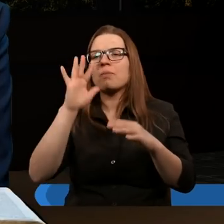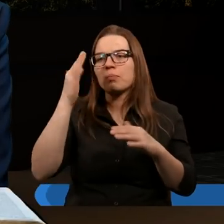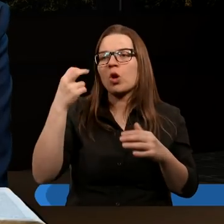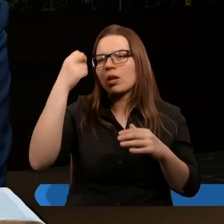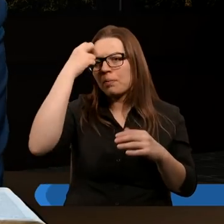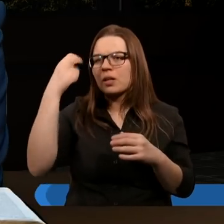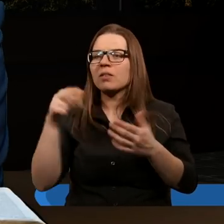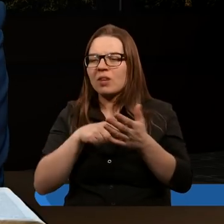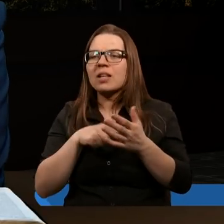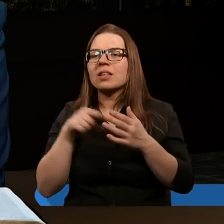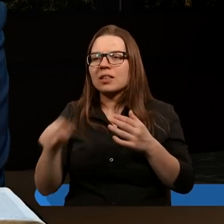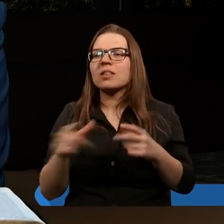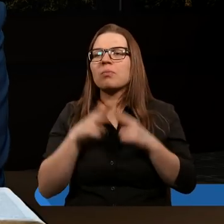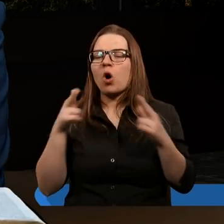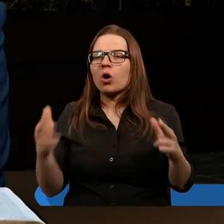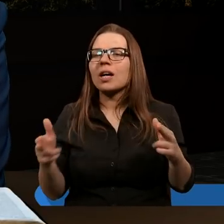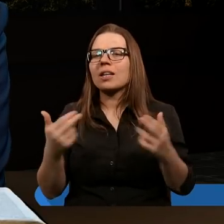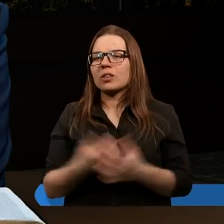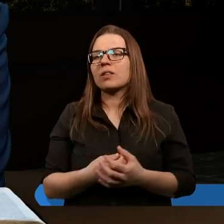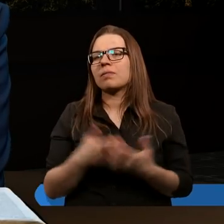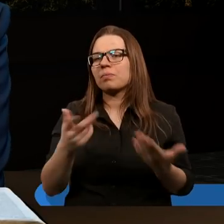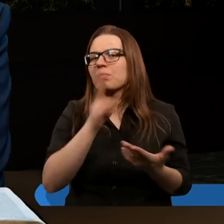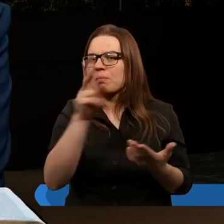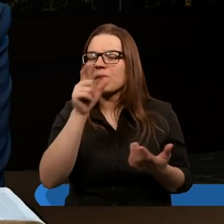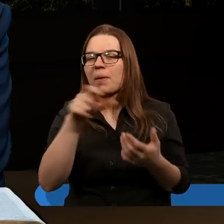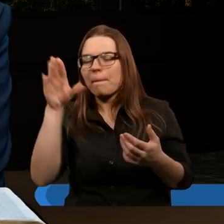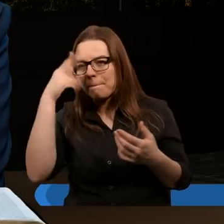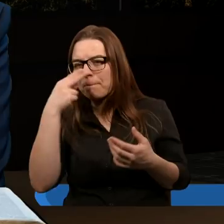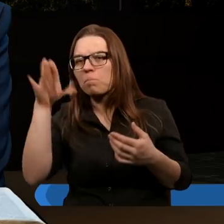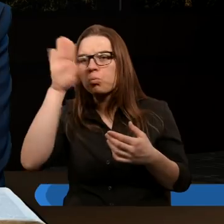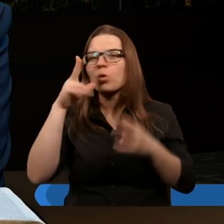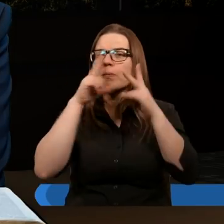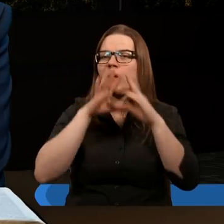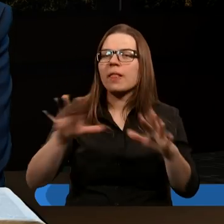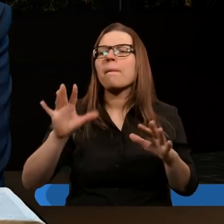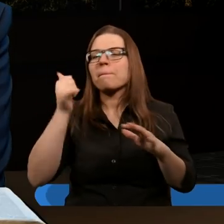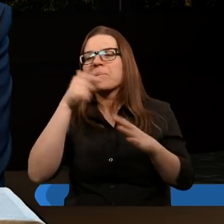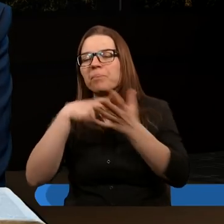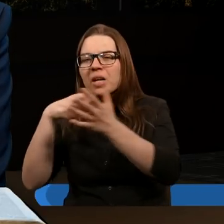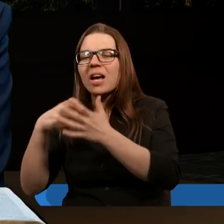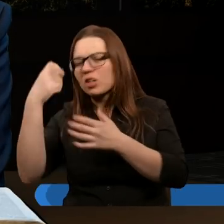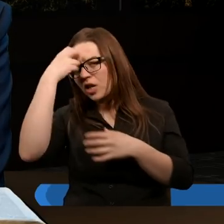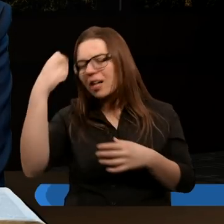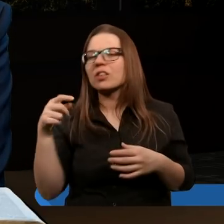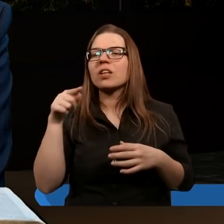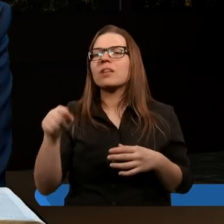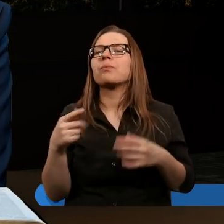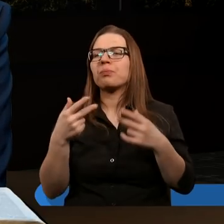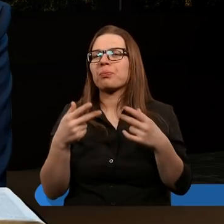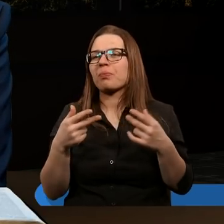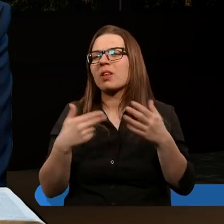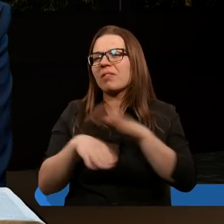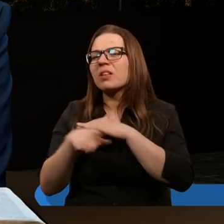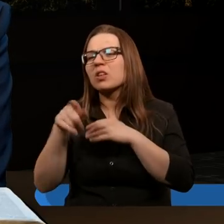pieczęci, w tym właśnie okresie. Niesamowity czas. Bóg pokazuje w pierwszej pieczęci, że On wychodzi, aby powiększać